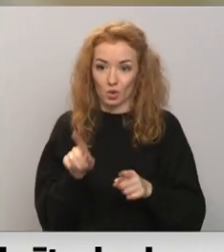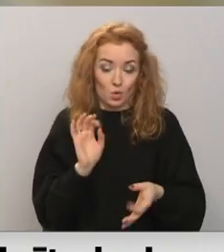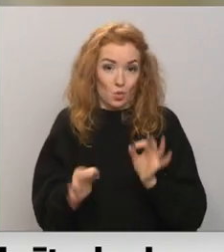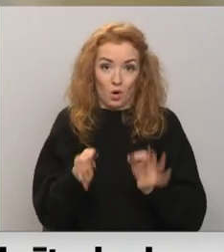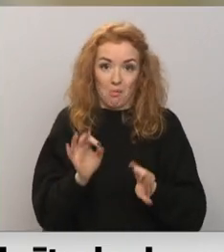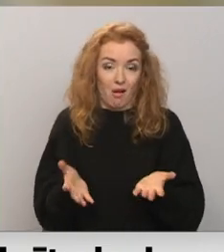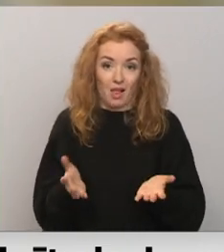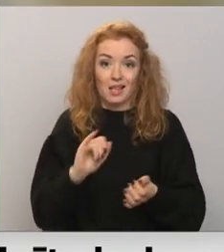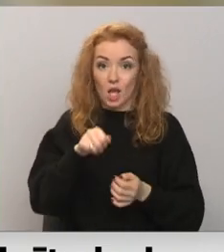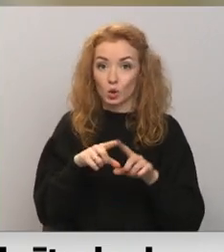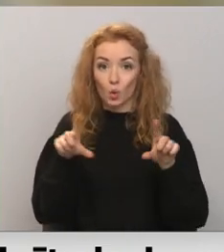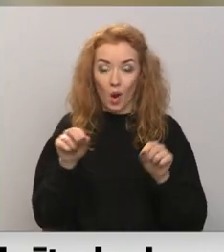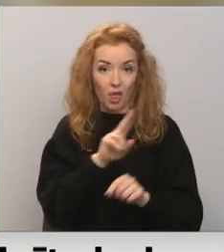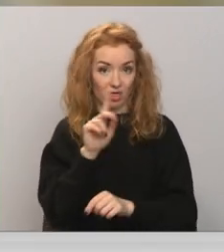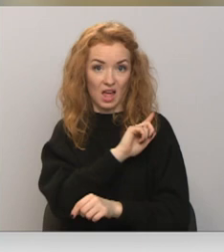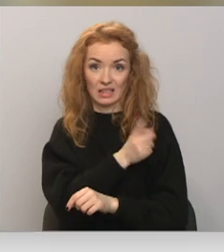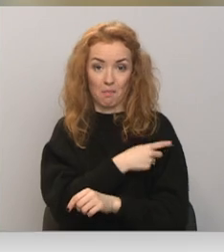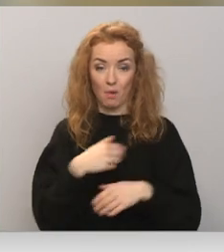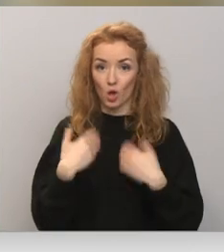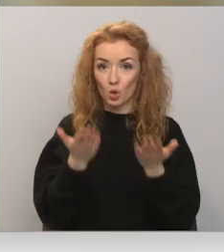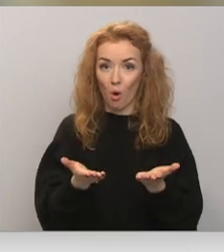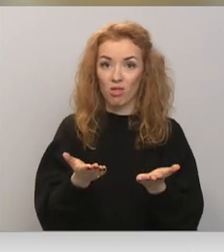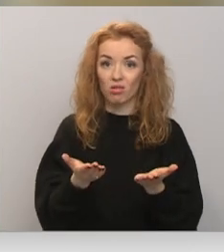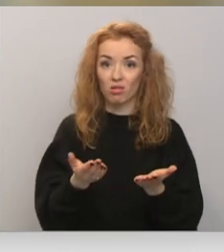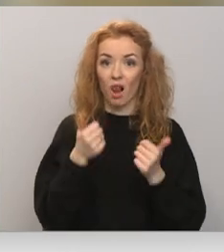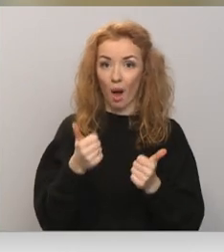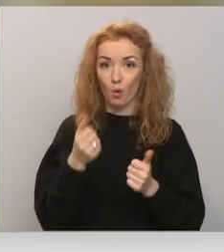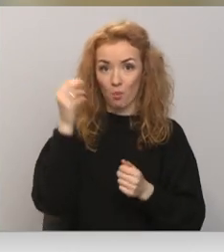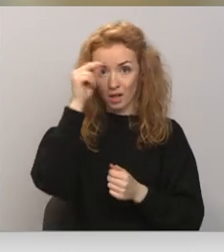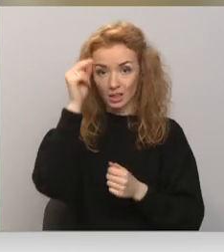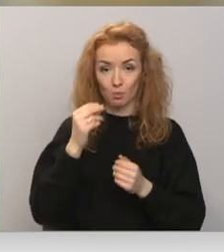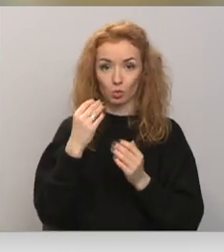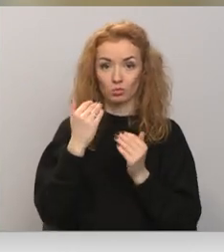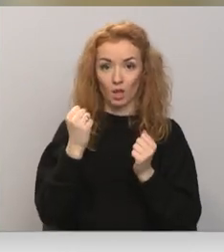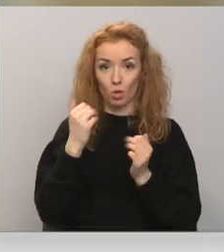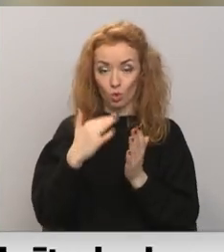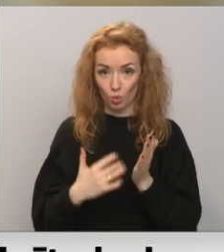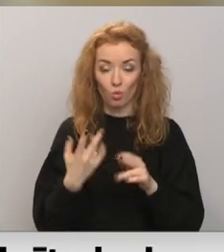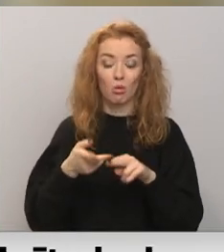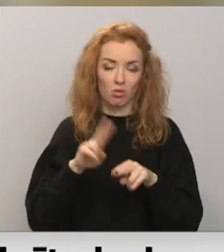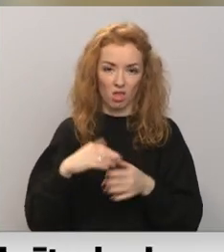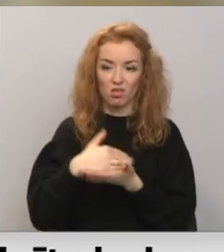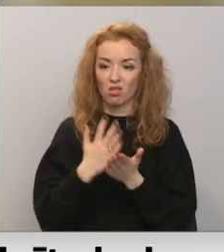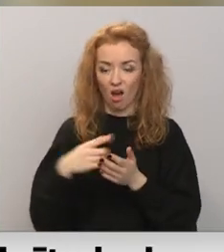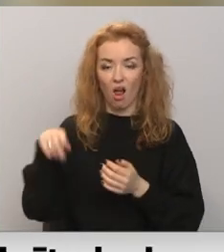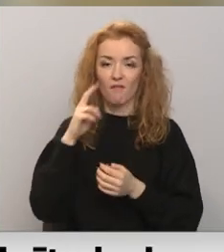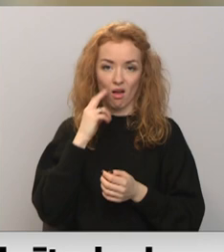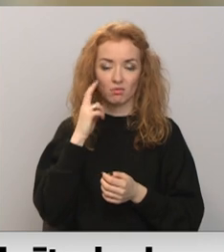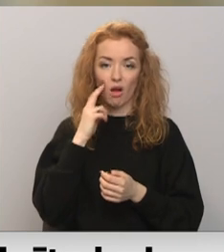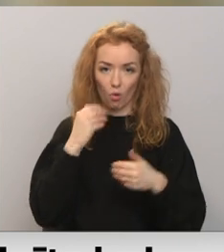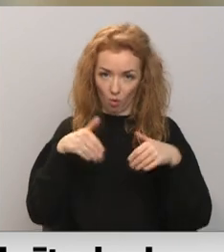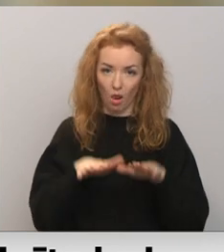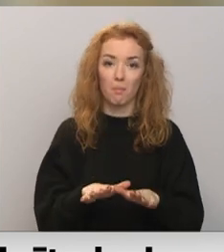arī notiks, ja skolu un iespējas vairs nodrošināt kvalitīvu saturu, tad es domāju, daļa vecāku noteikti apsverst tādu iespēju.